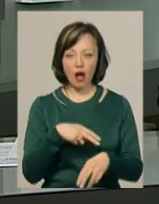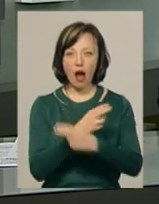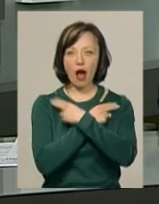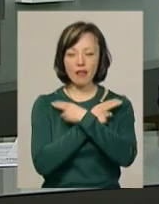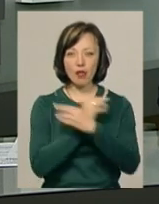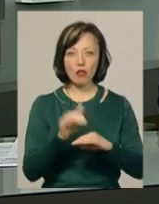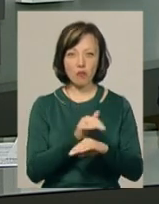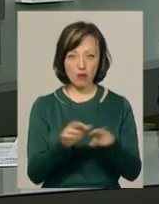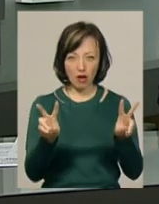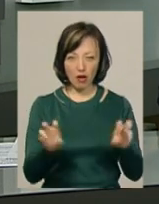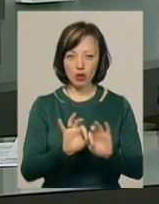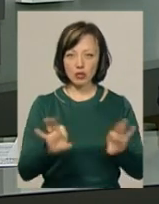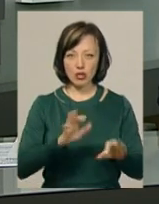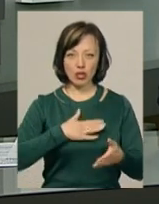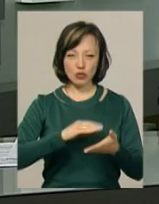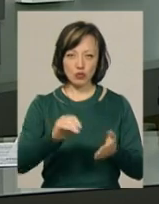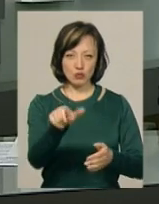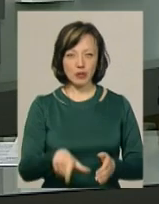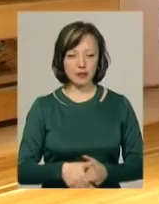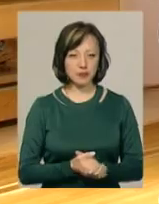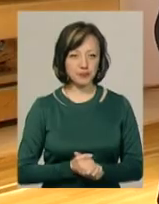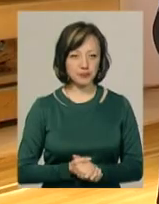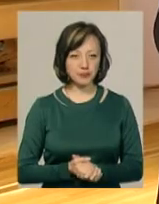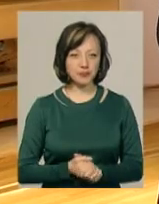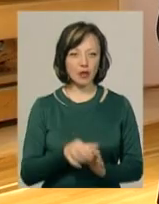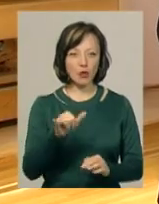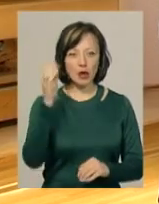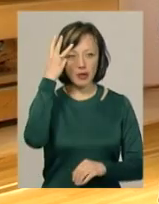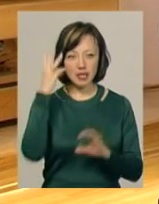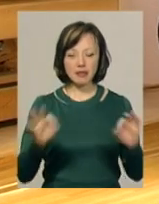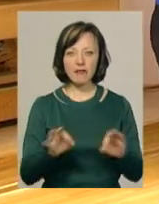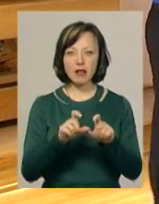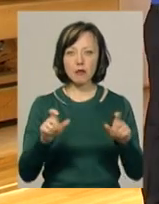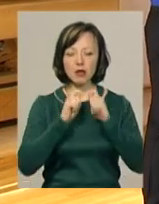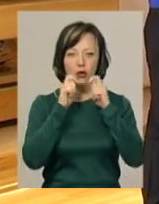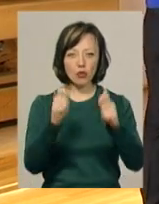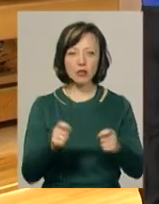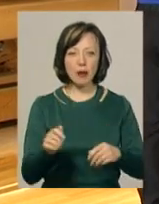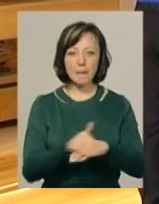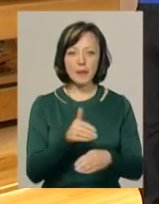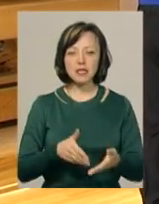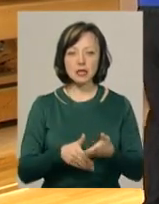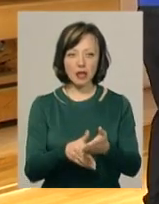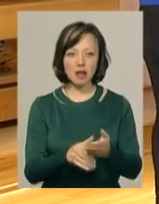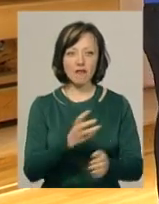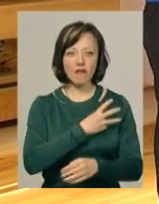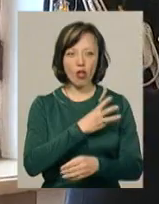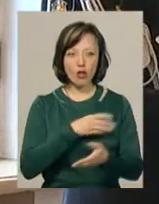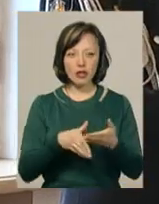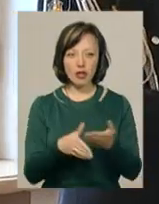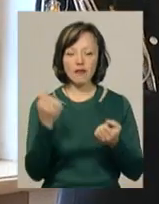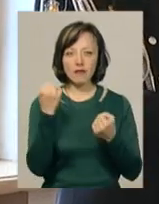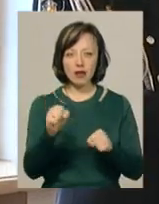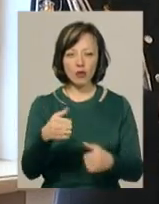добра» в цьому році, розкаже Тетяна Ворожцова. У Хмельницькій філармонії нагороджують меценатів, благодійників і волонтерів, які